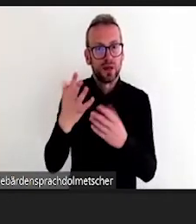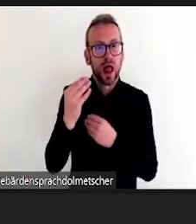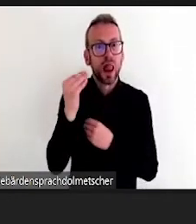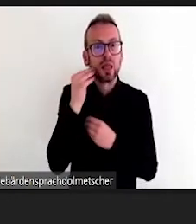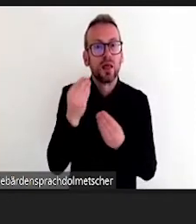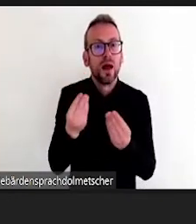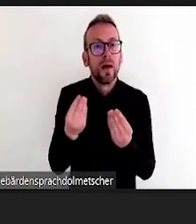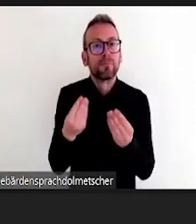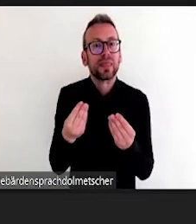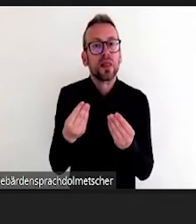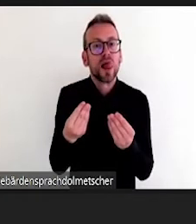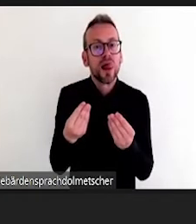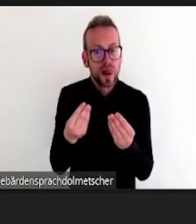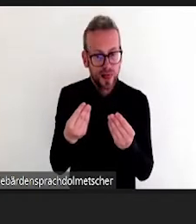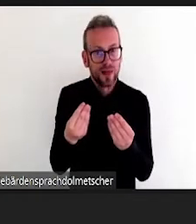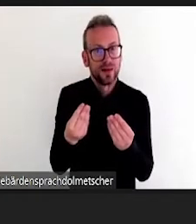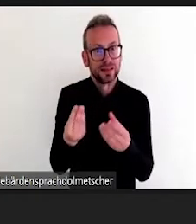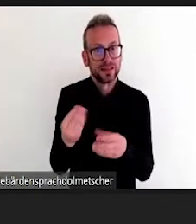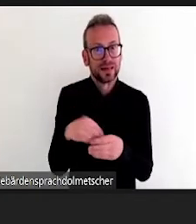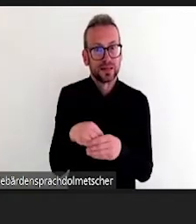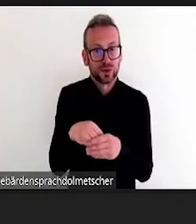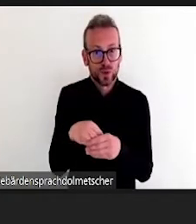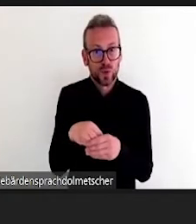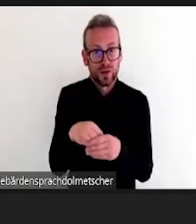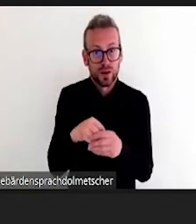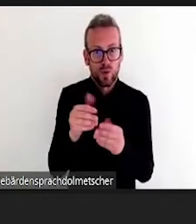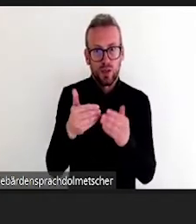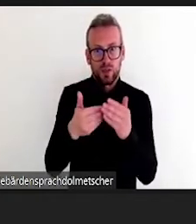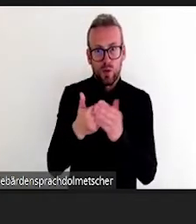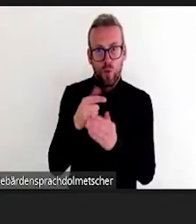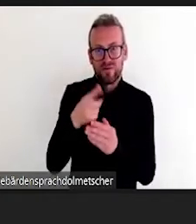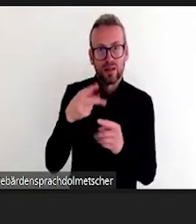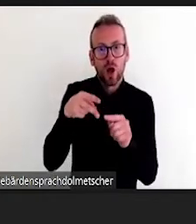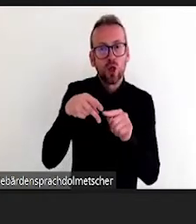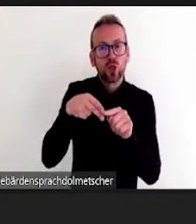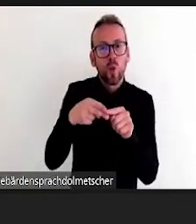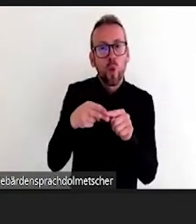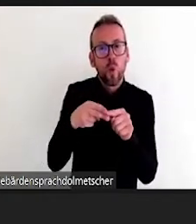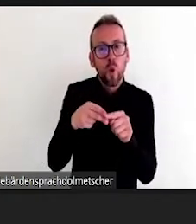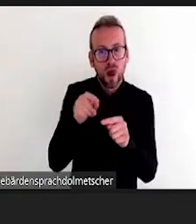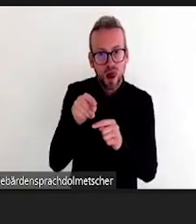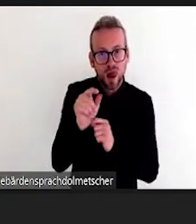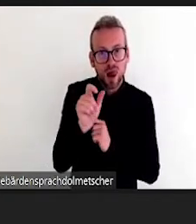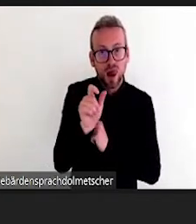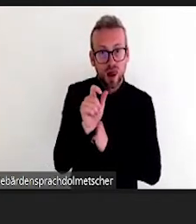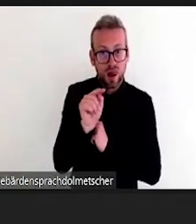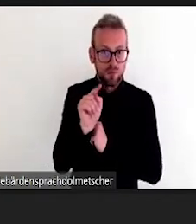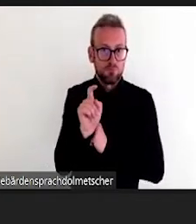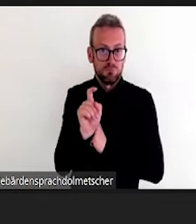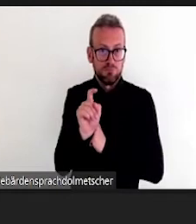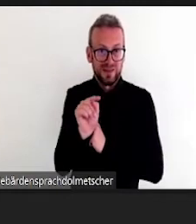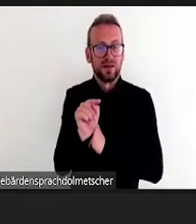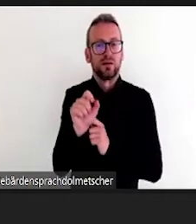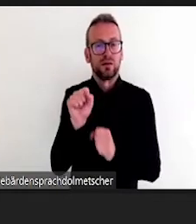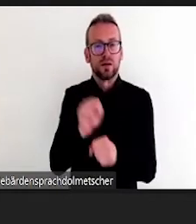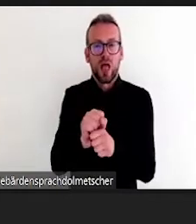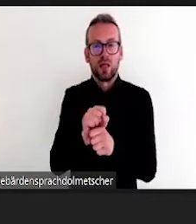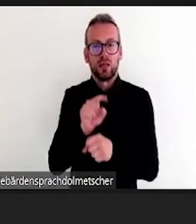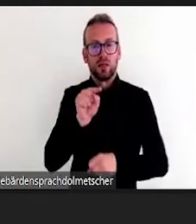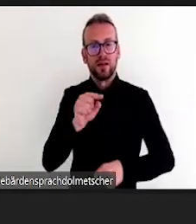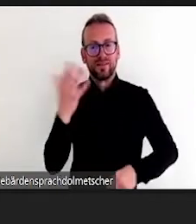Beispiele gehe ich jetzt nicht ein. Es ist aber schon so, dass ich das Gefühl habe, wenn wir über die klusives Lehren und Lernen sprechen,